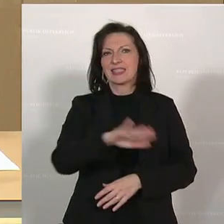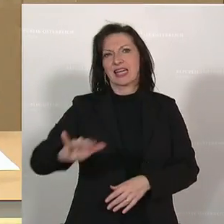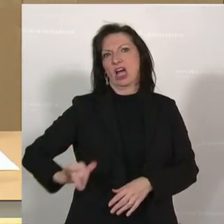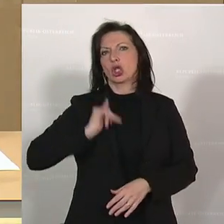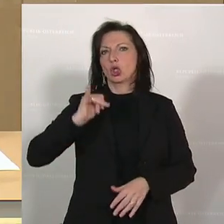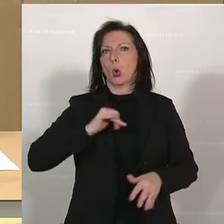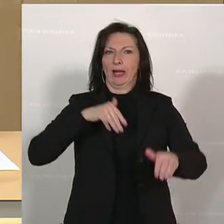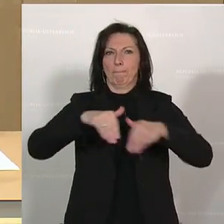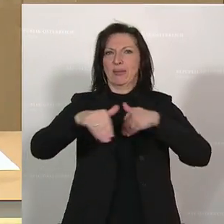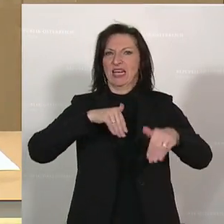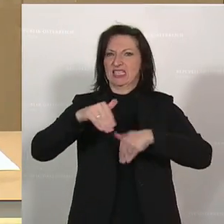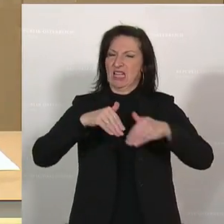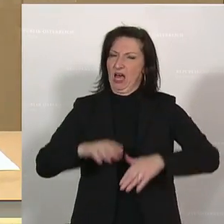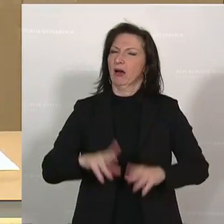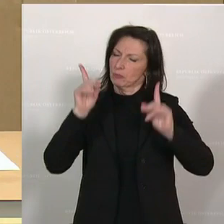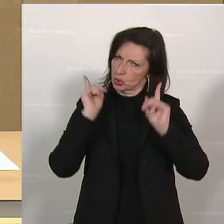Jugendministerium.